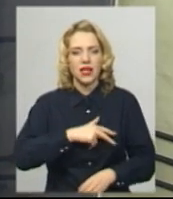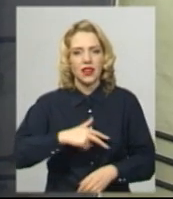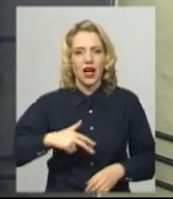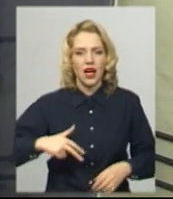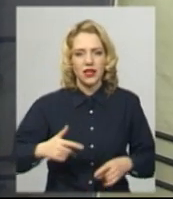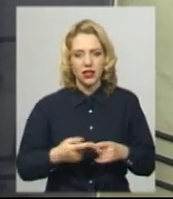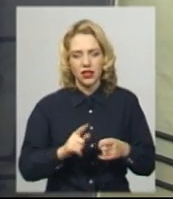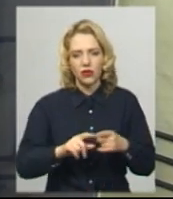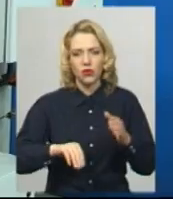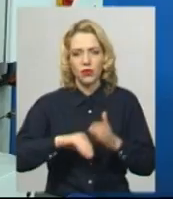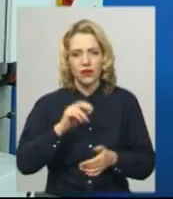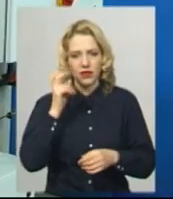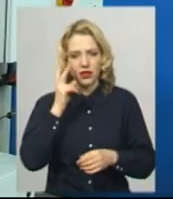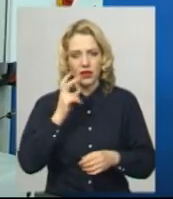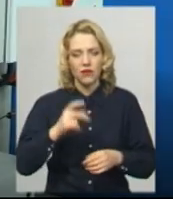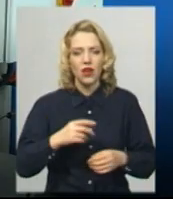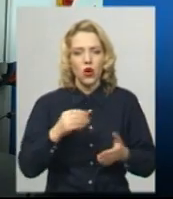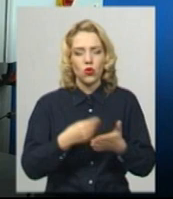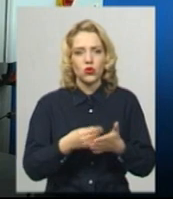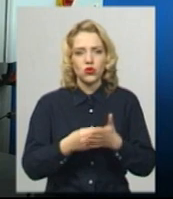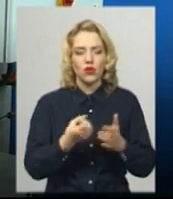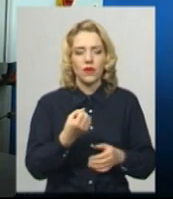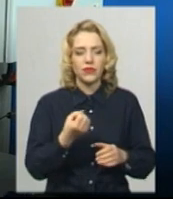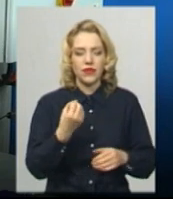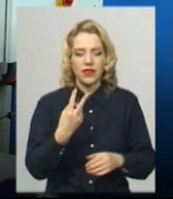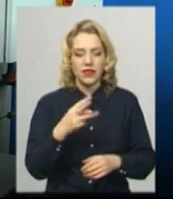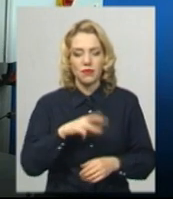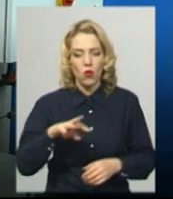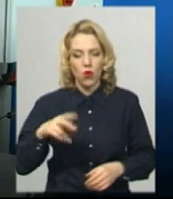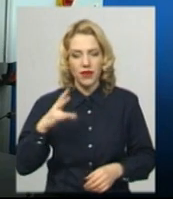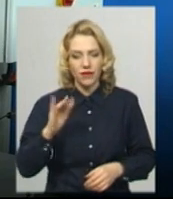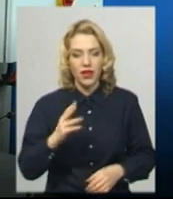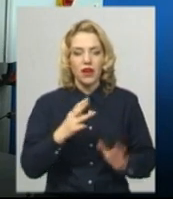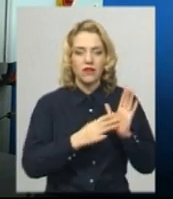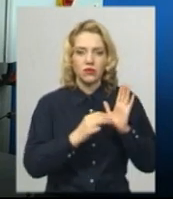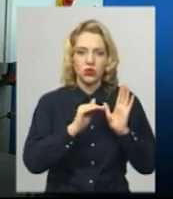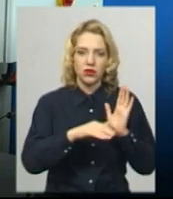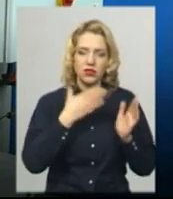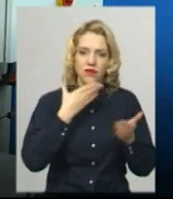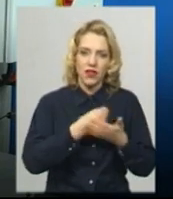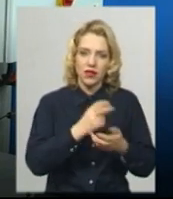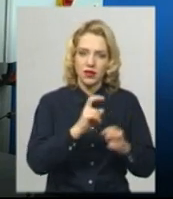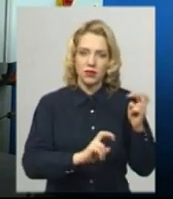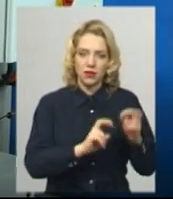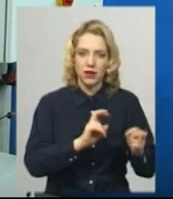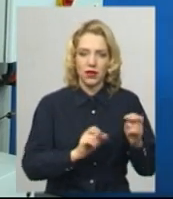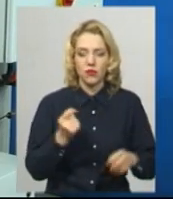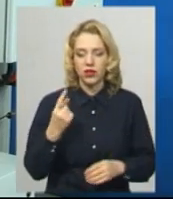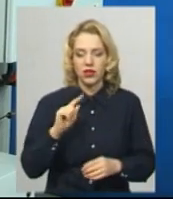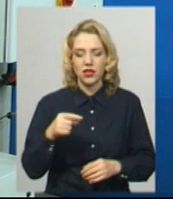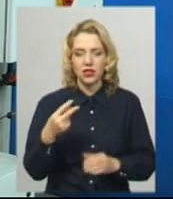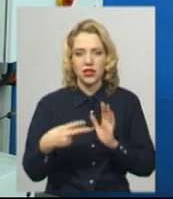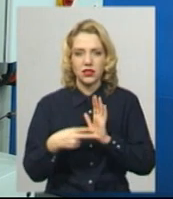вона майже 12 мільйонів. 800 тисяч – це власні кошти підприємства і 11,7